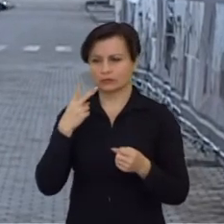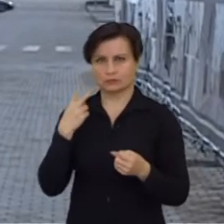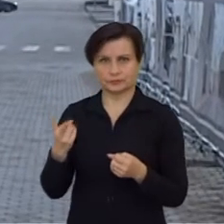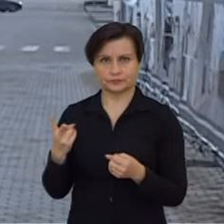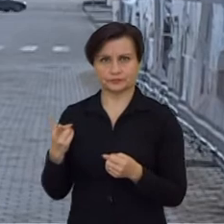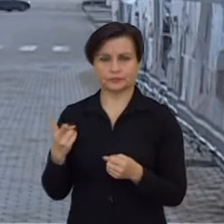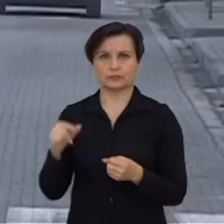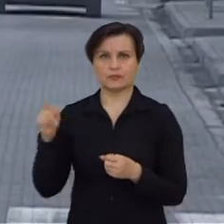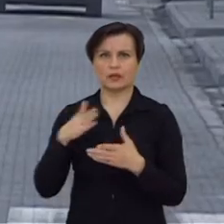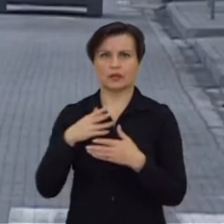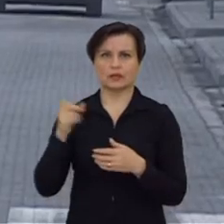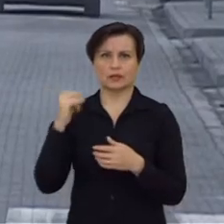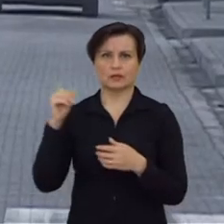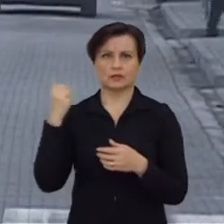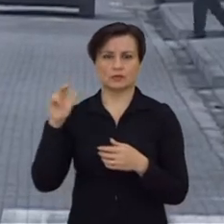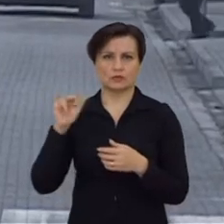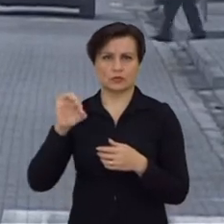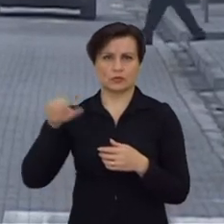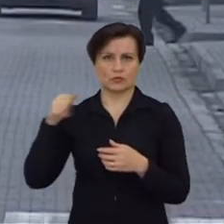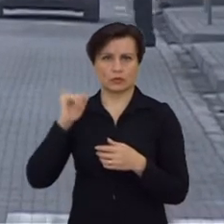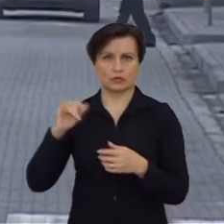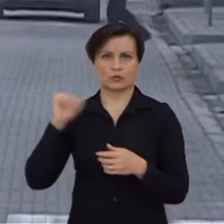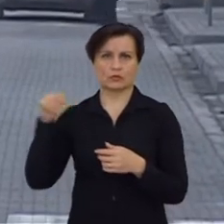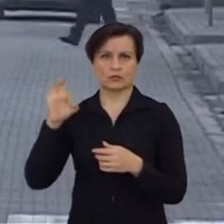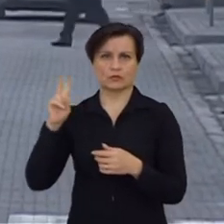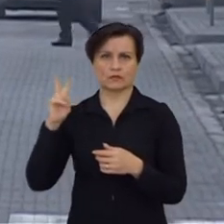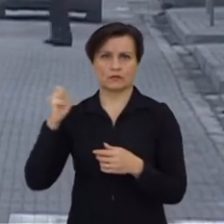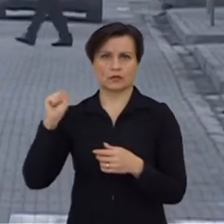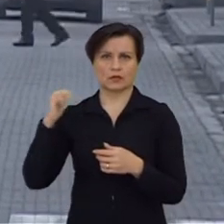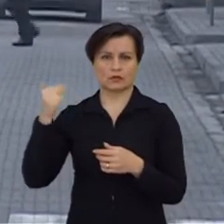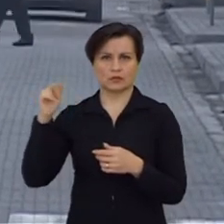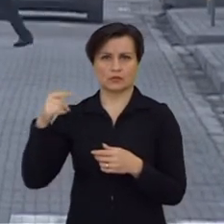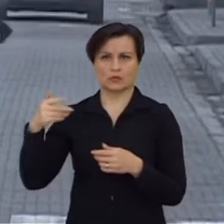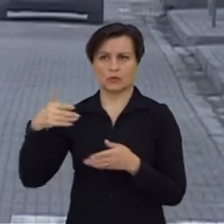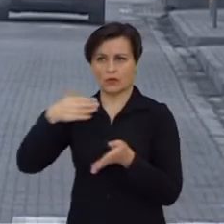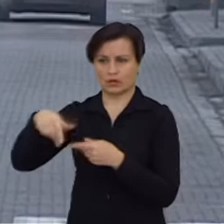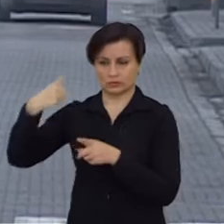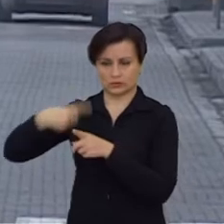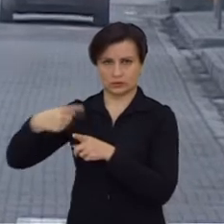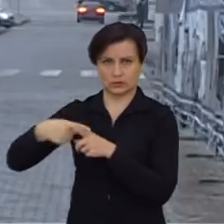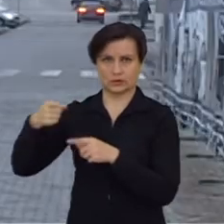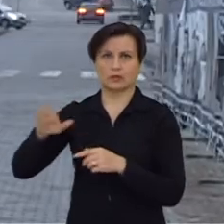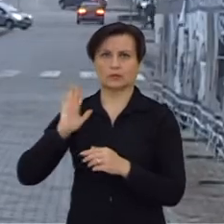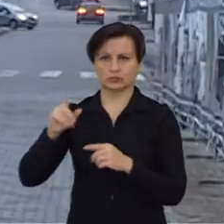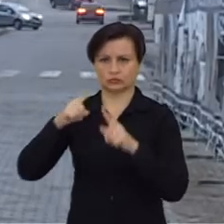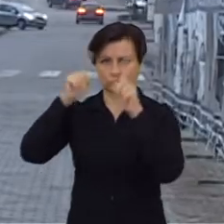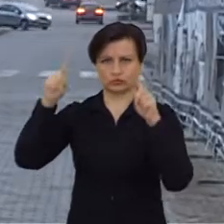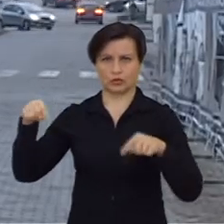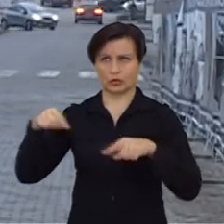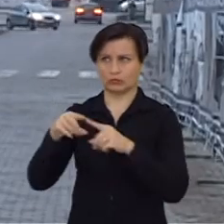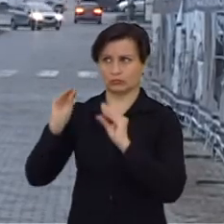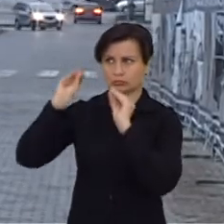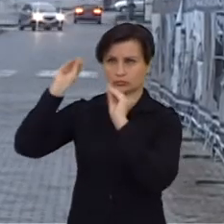didžiosios ir josvainio gatvės sangražoje artimiausių metų bus pastatyti ženklai, kur įneš